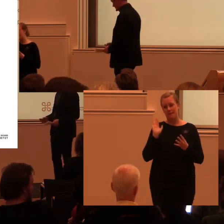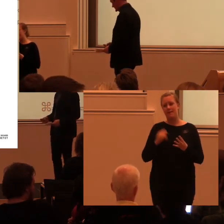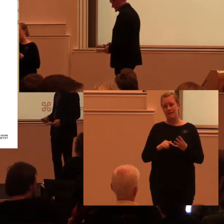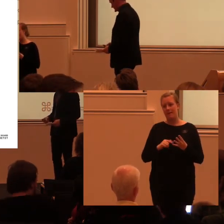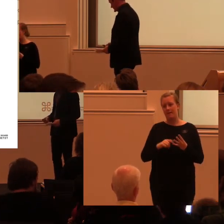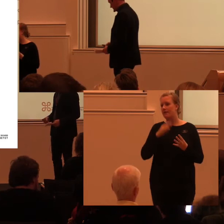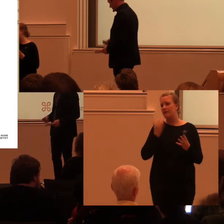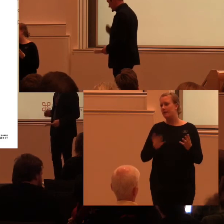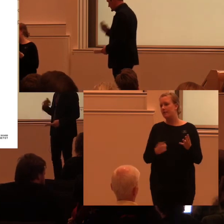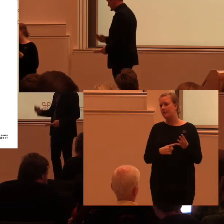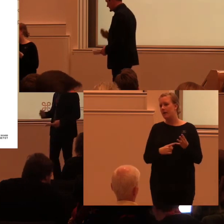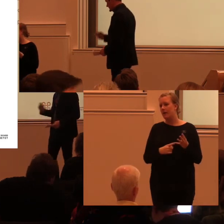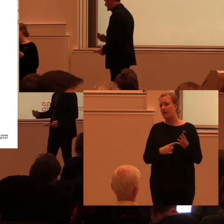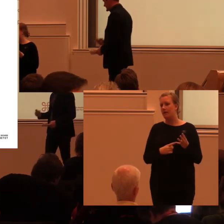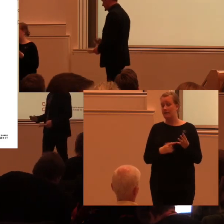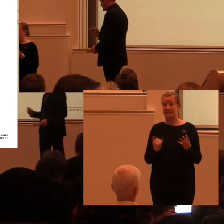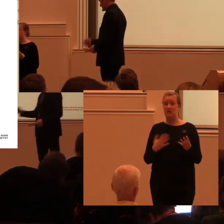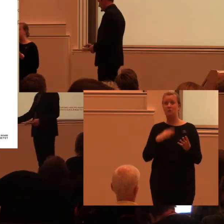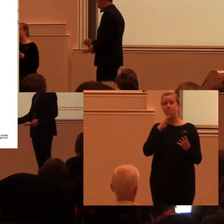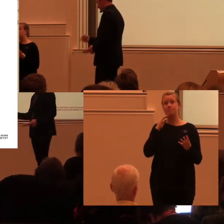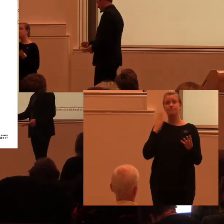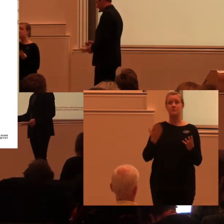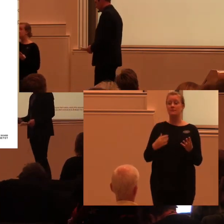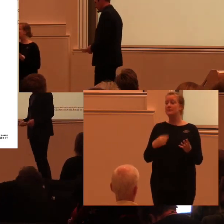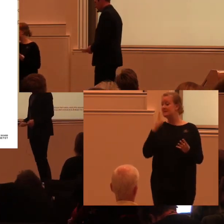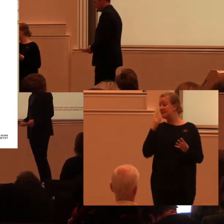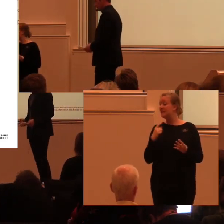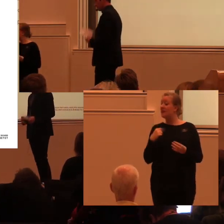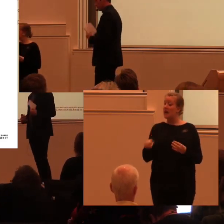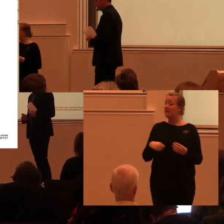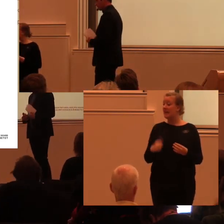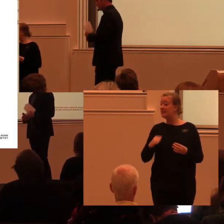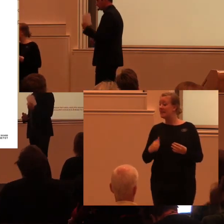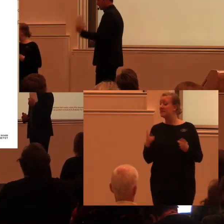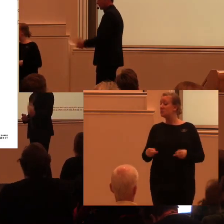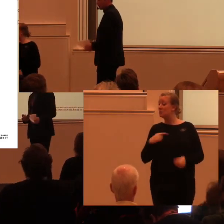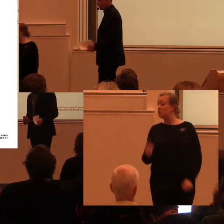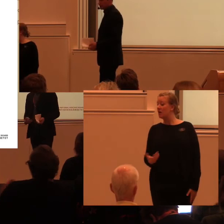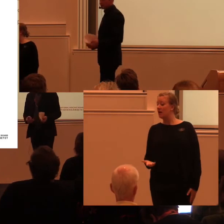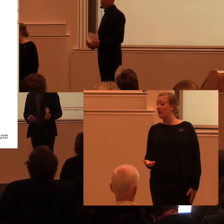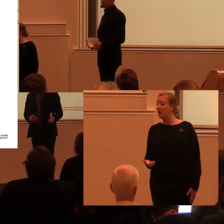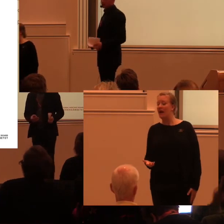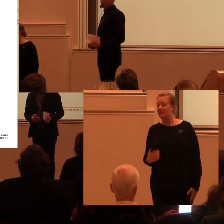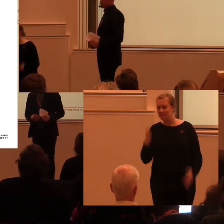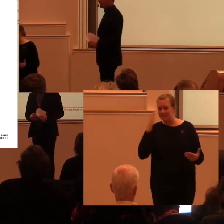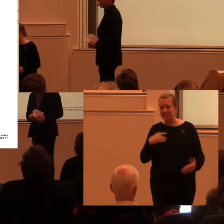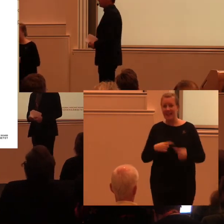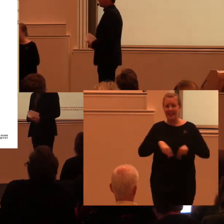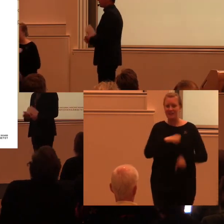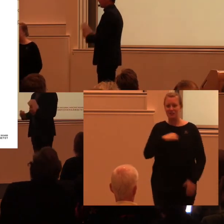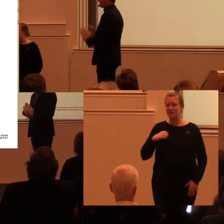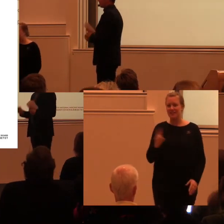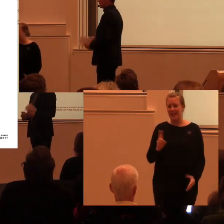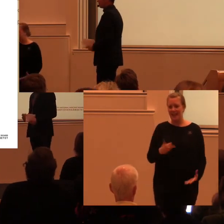kan inte idag säga exakt hur tillgängligt ett visst objekt är. Vi har inte den kunskapen. Länsstyrelserna har inte den kunskapen.